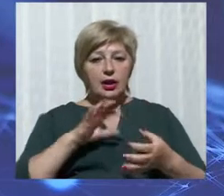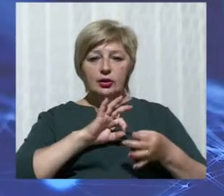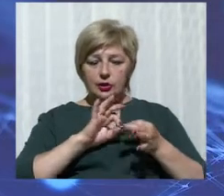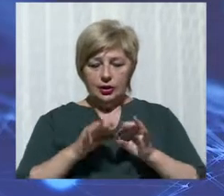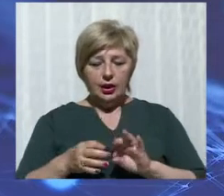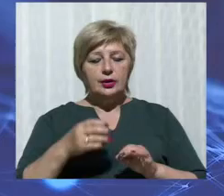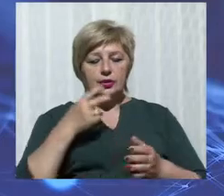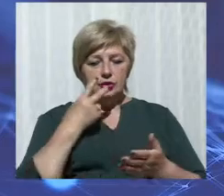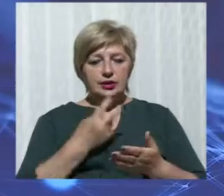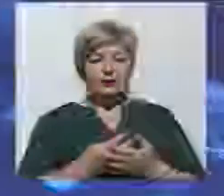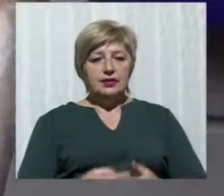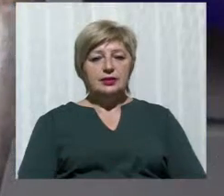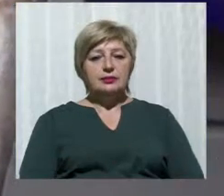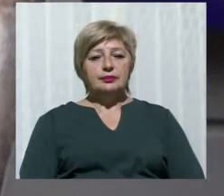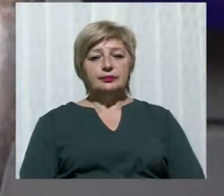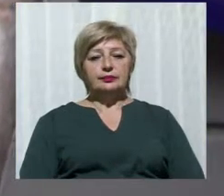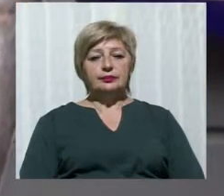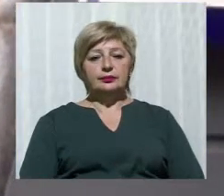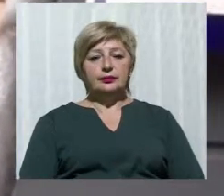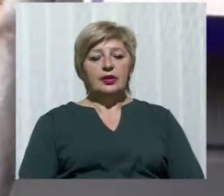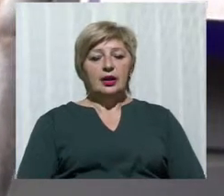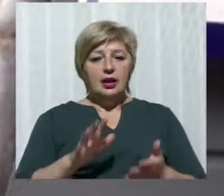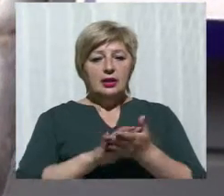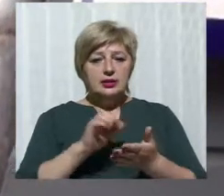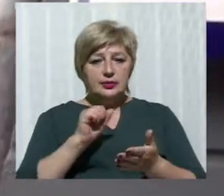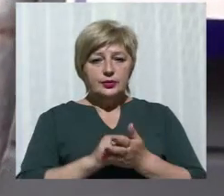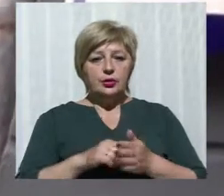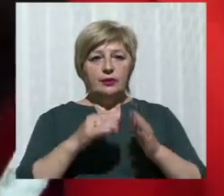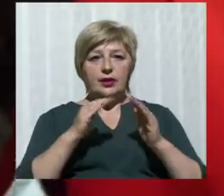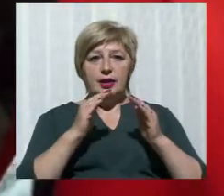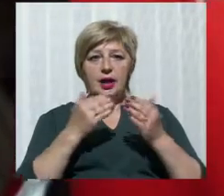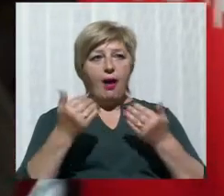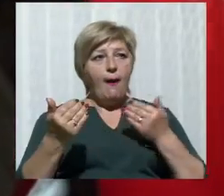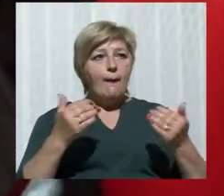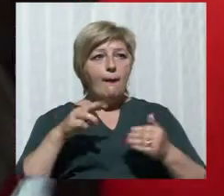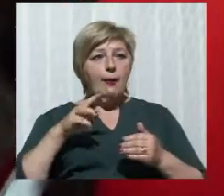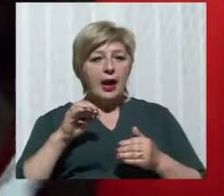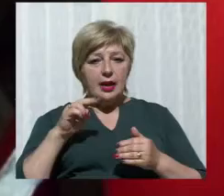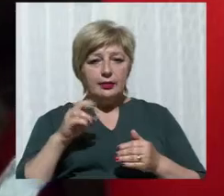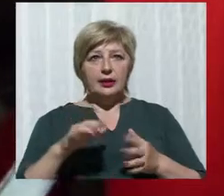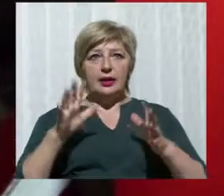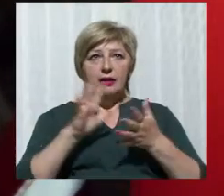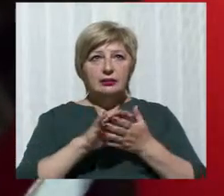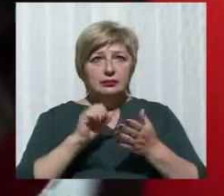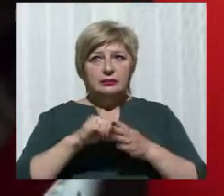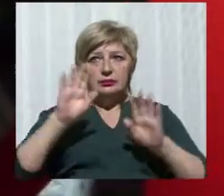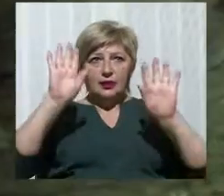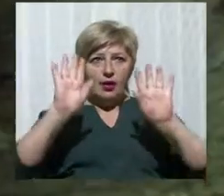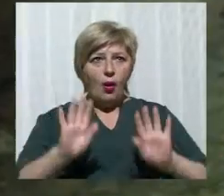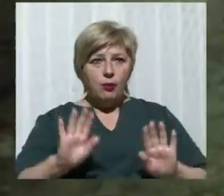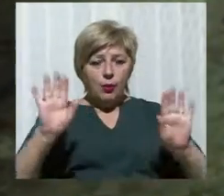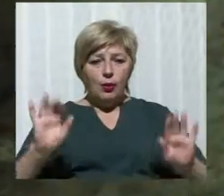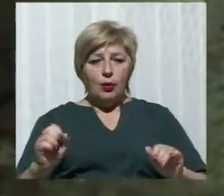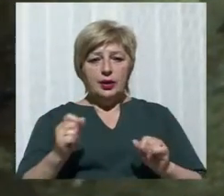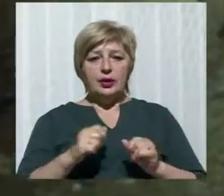криворізьких кореспондентів. Зіпсовані меблі, пошкоджена побутова техніка та шпалери. Внаслідок пориву водою